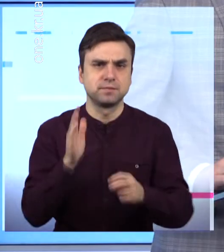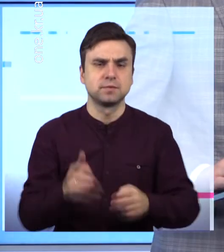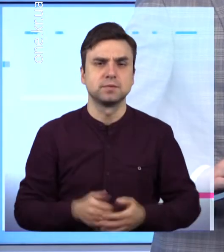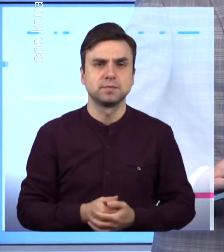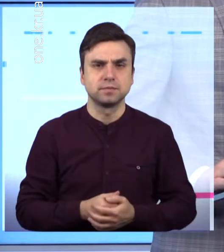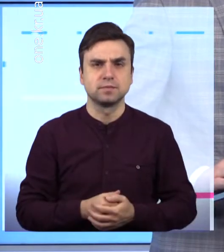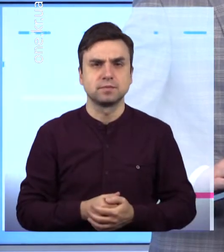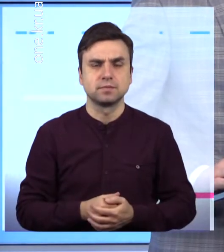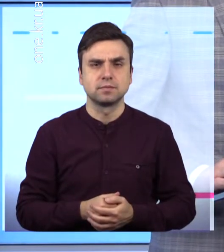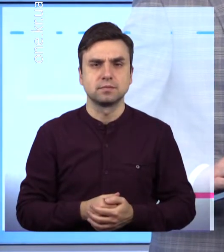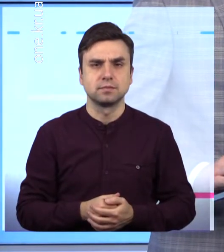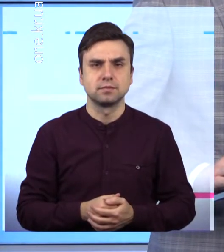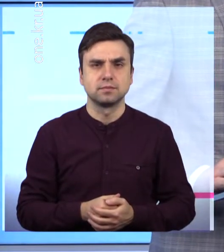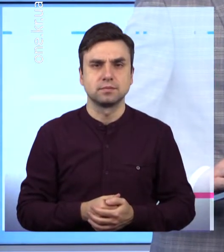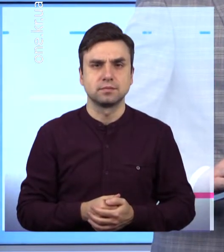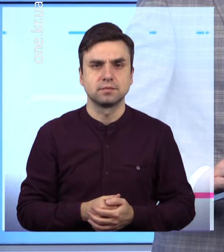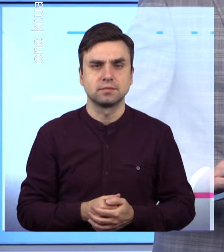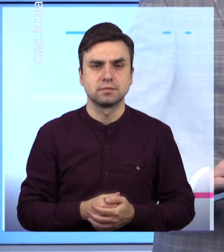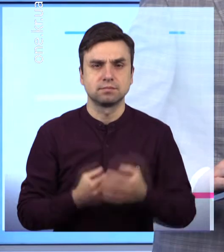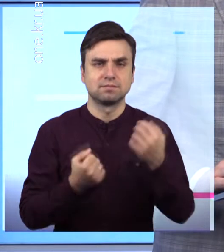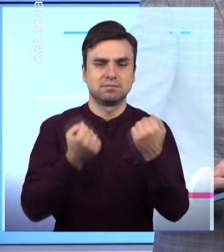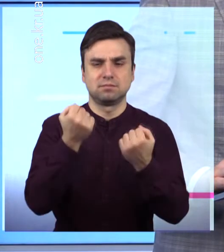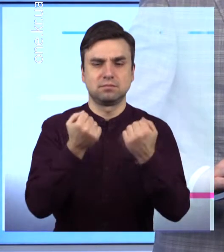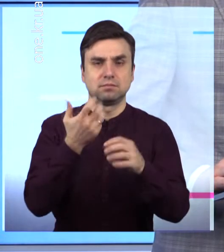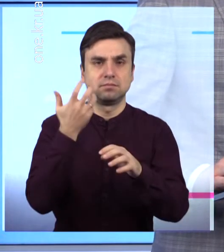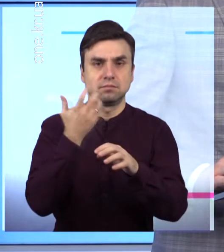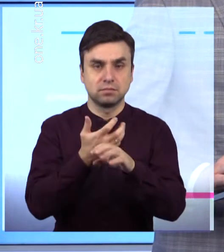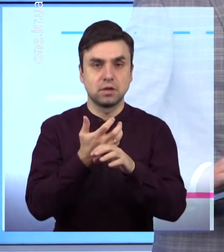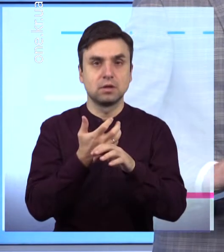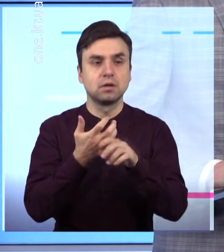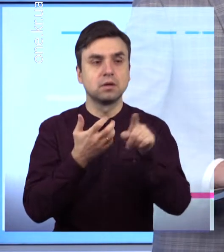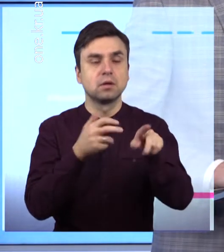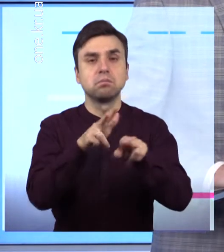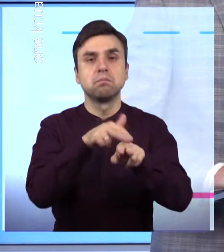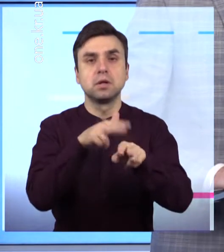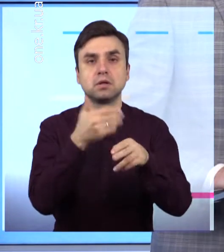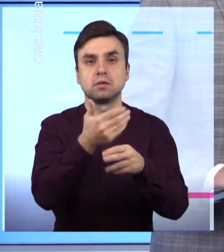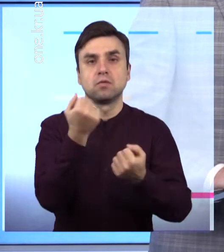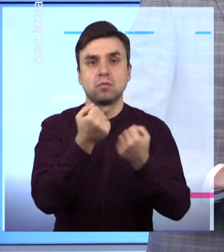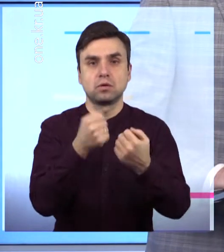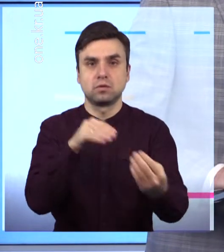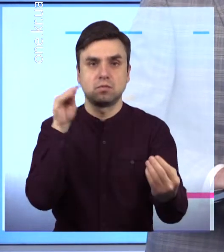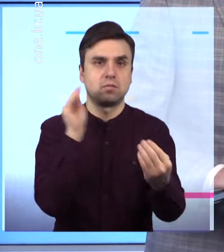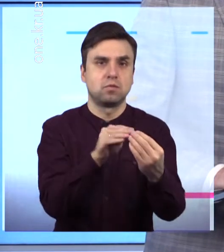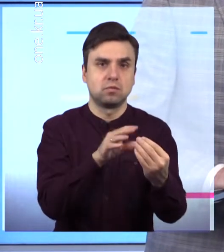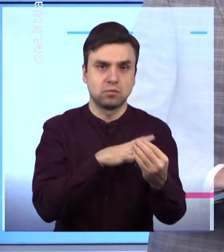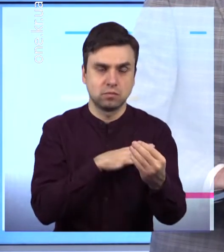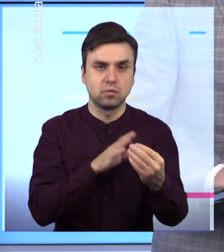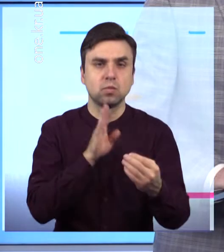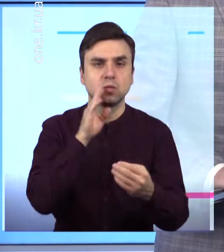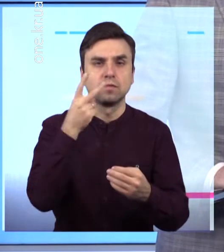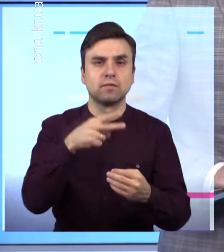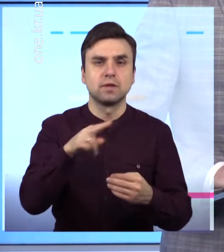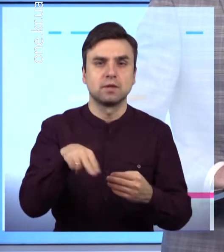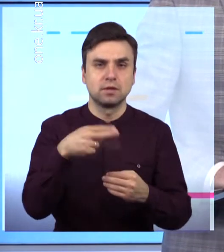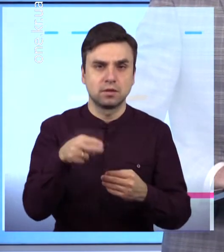Втрати в керуванні врізався у патрульний «Піос» Вранці 20 грудня у Саксаганському районі сталася дорожньо-транспортна пригода